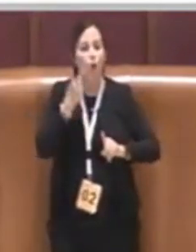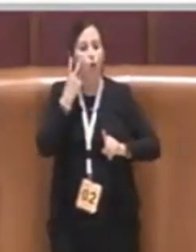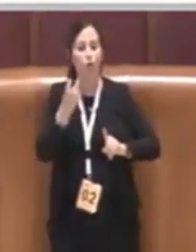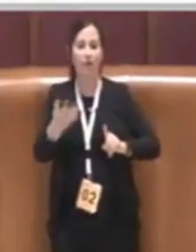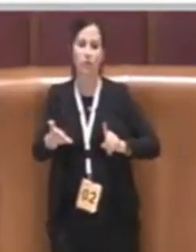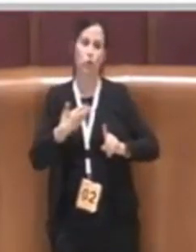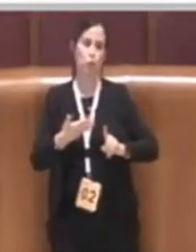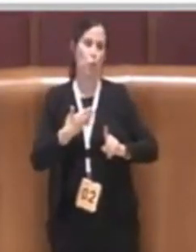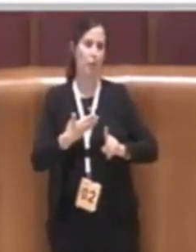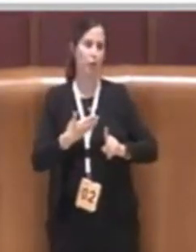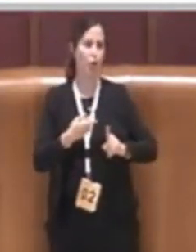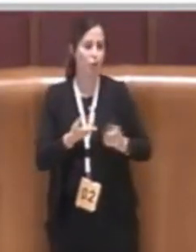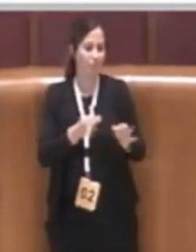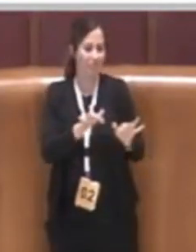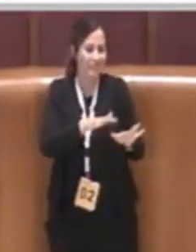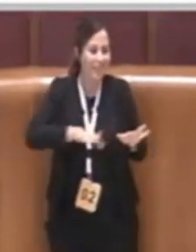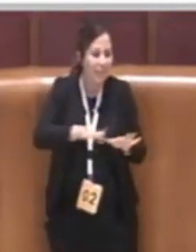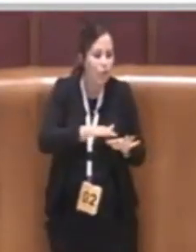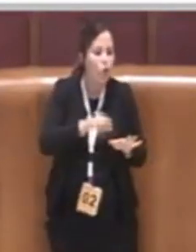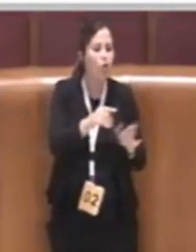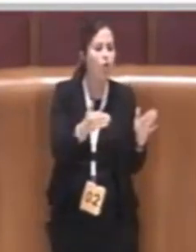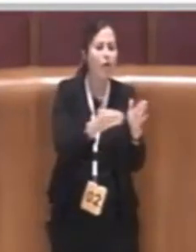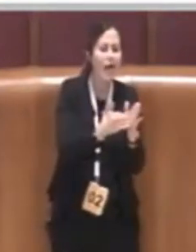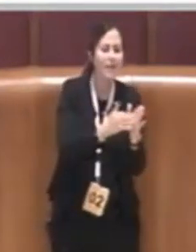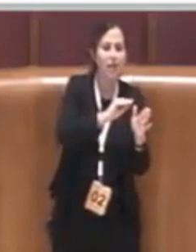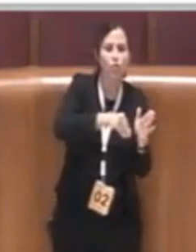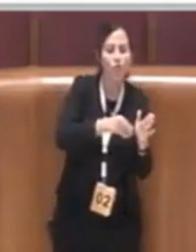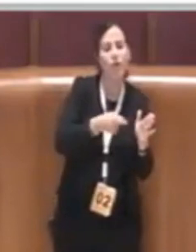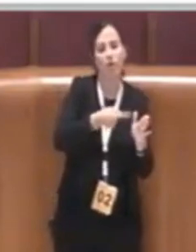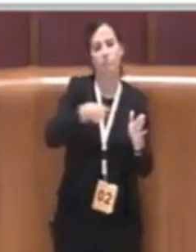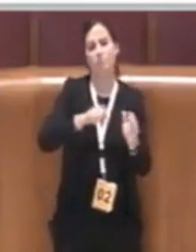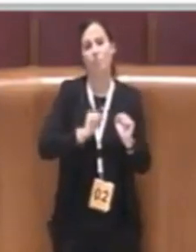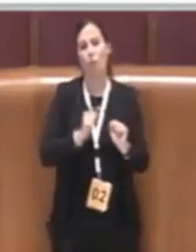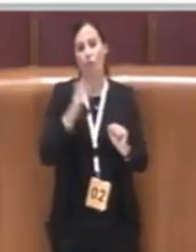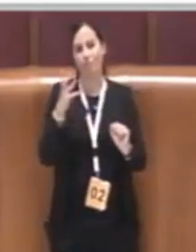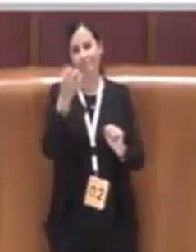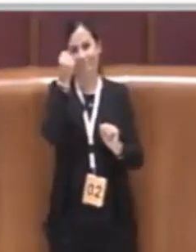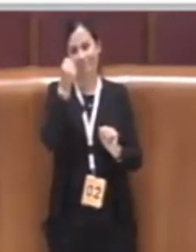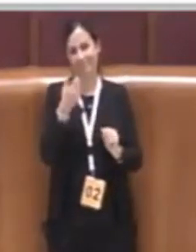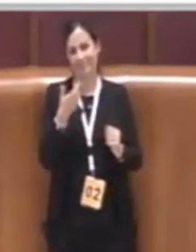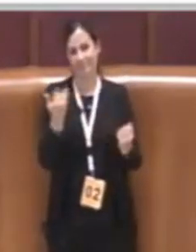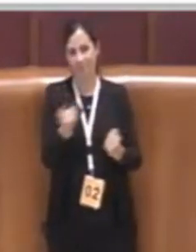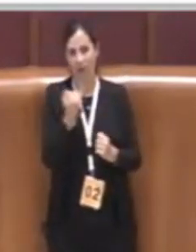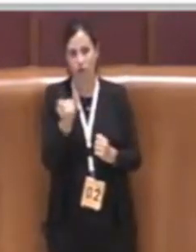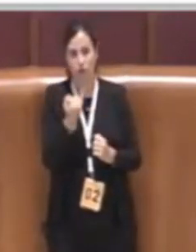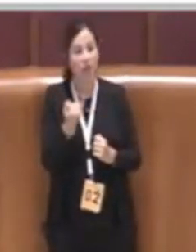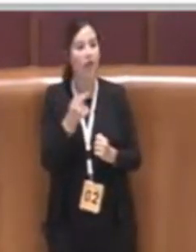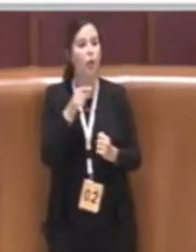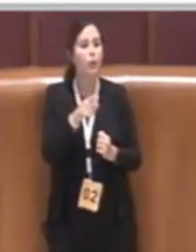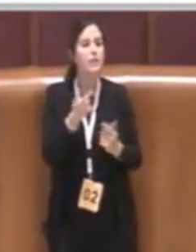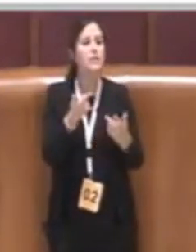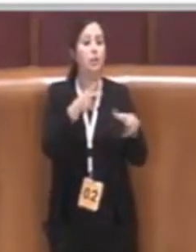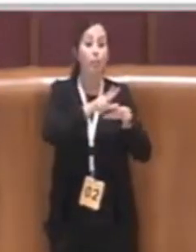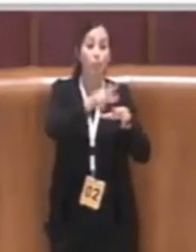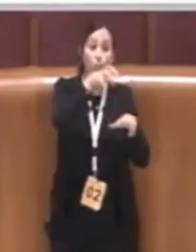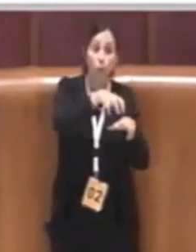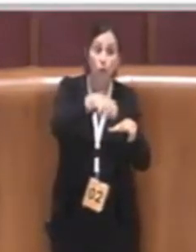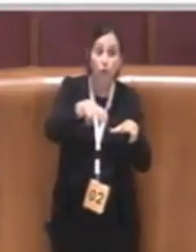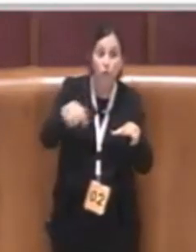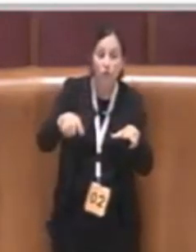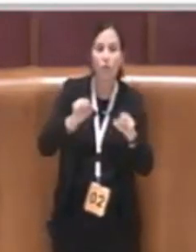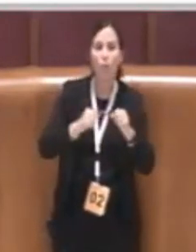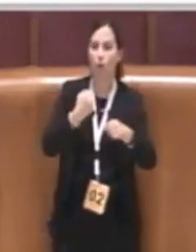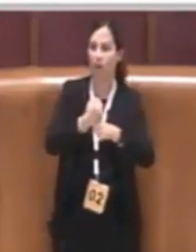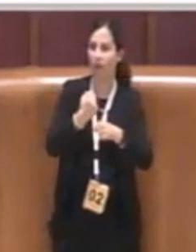strutture capitoline quindi le strutture sia centrali ma anche quelle territoriali dunque i municipi ad attuare questa